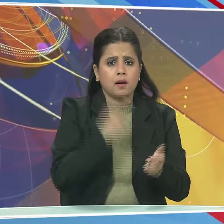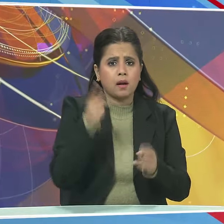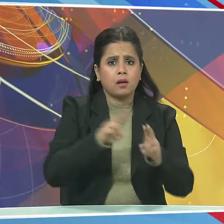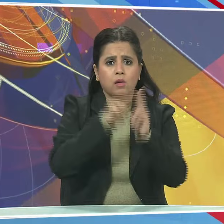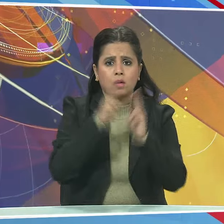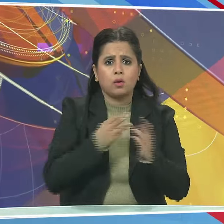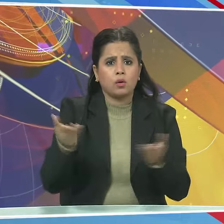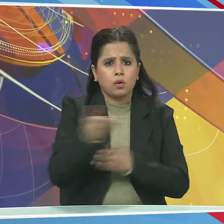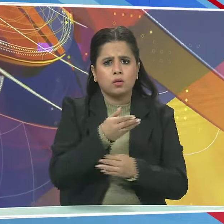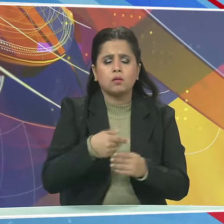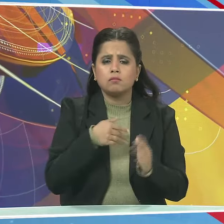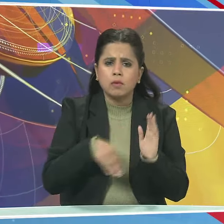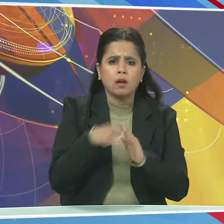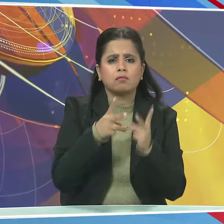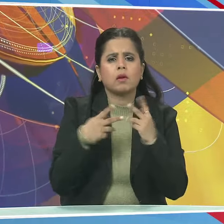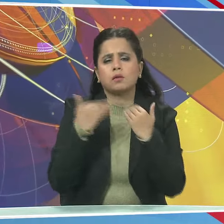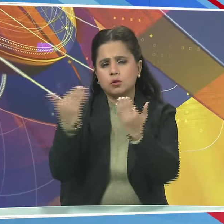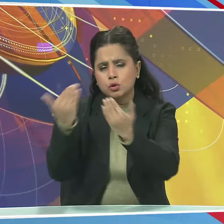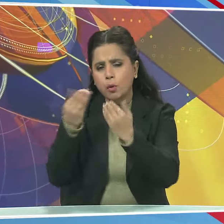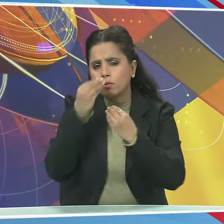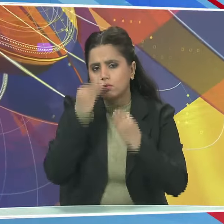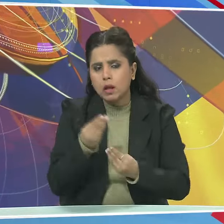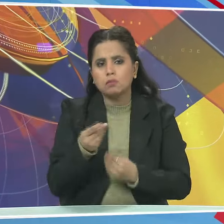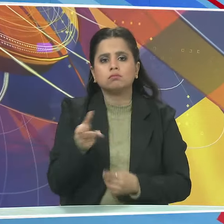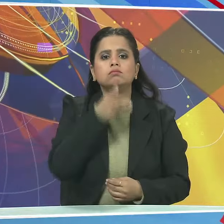अंतराश्ट्रिय दोनों स्तर पर मदद लेगा